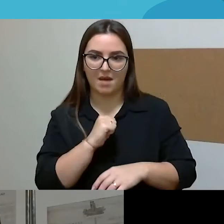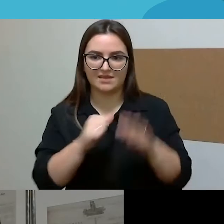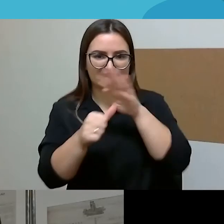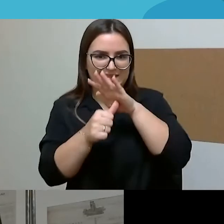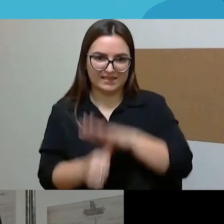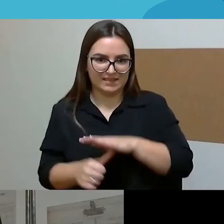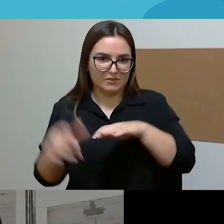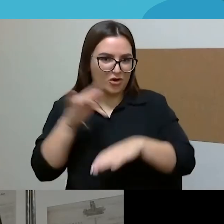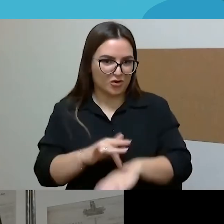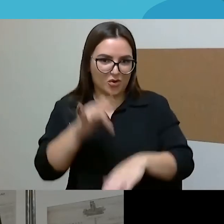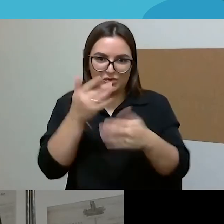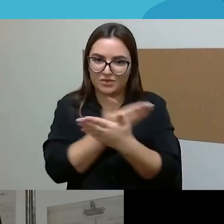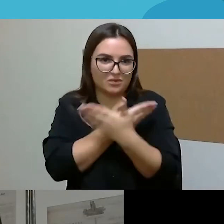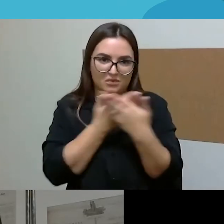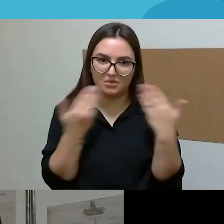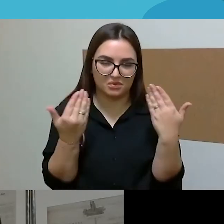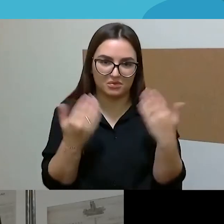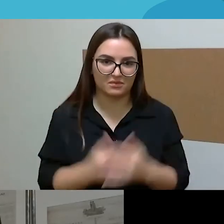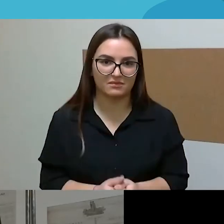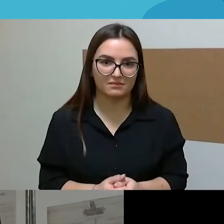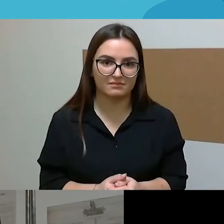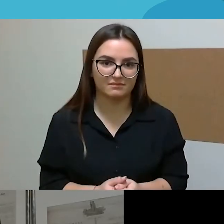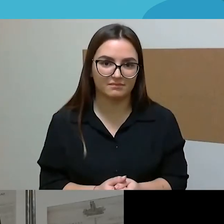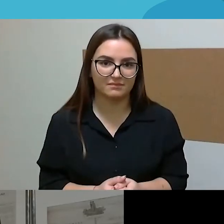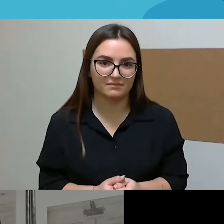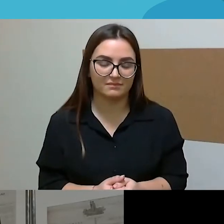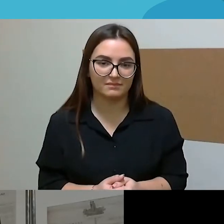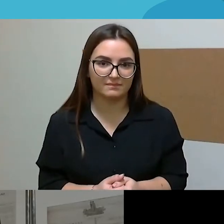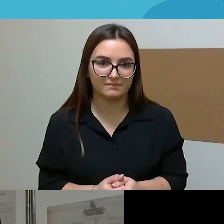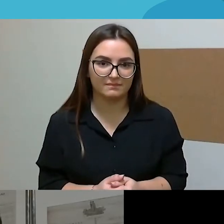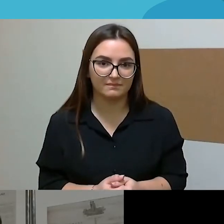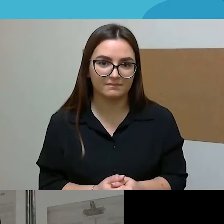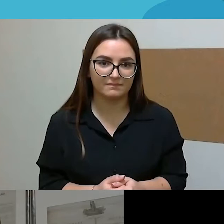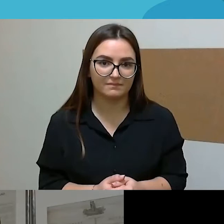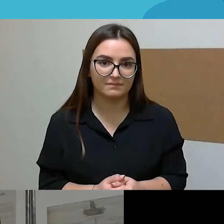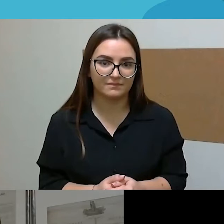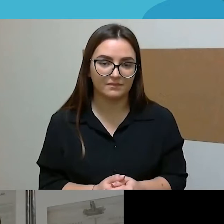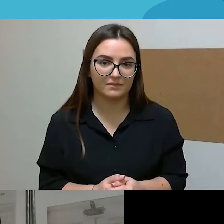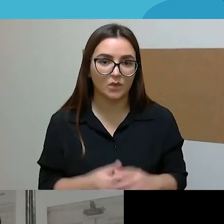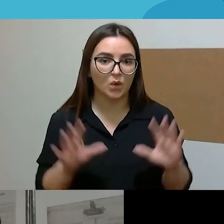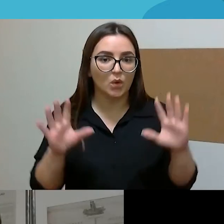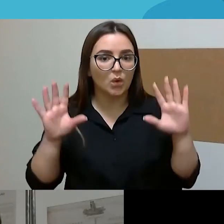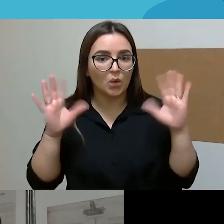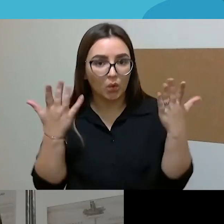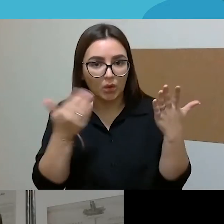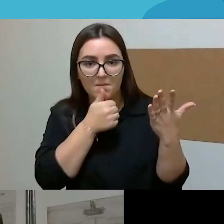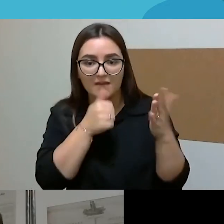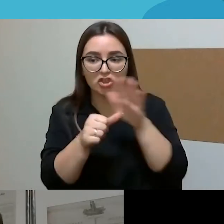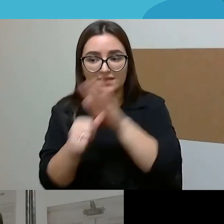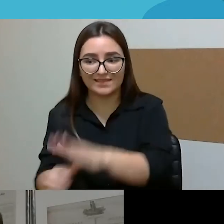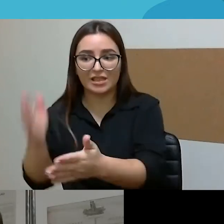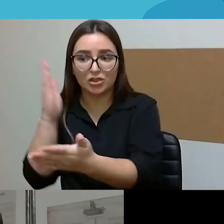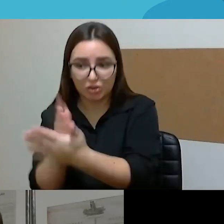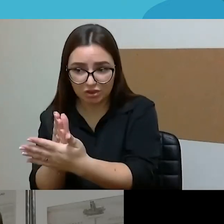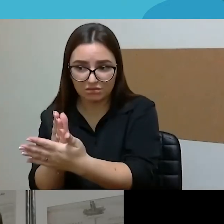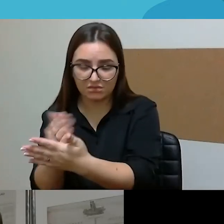diskriminacijos tokios. Jeigu jinai ir egzistuoja, tai kažkaip man dabar